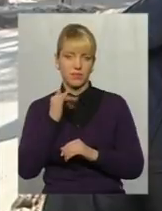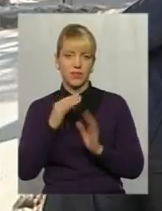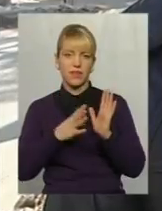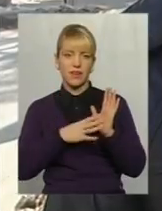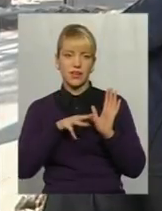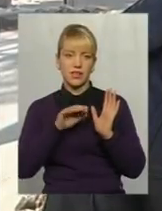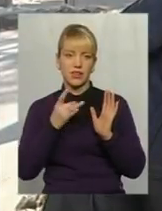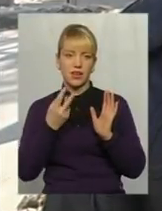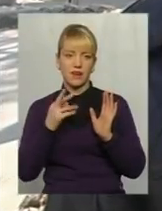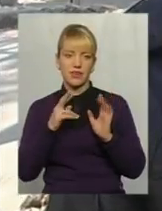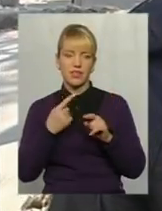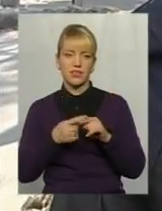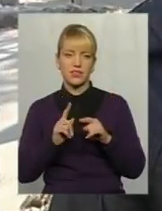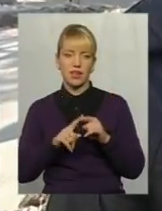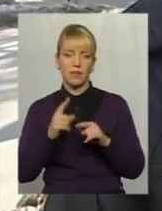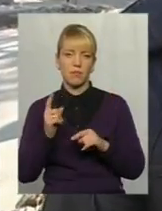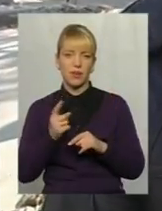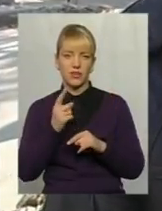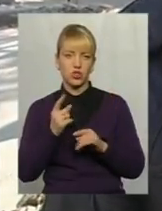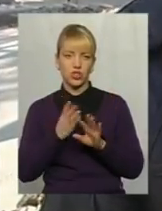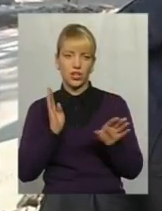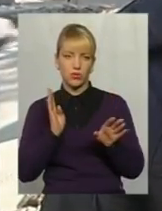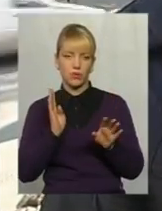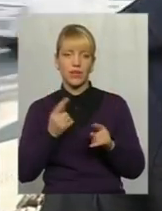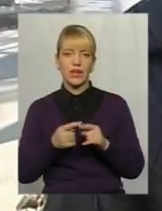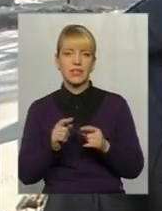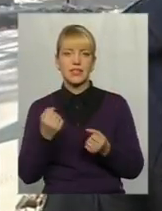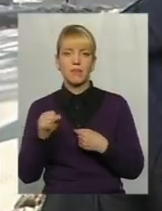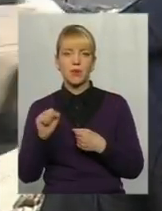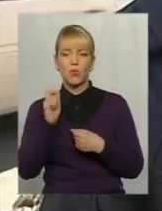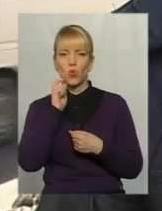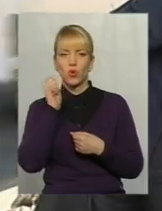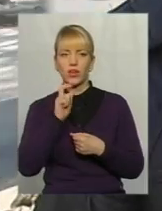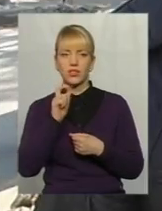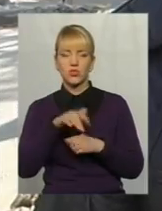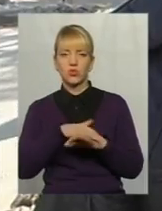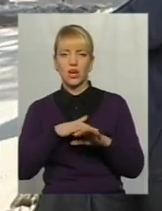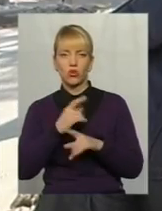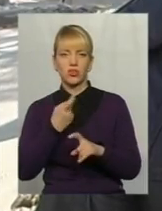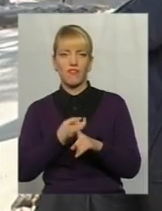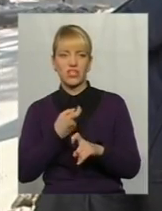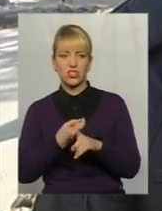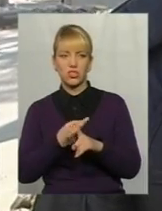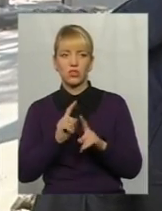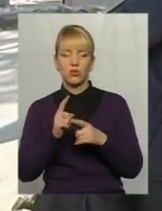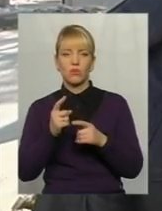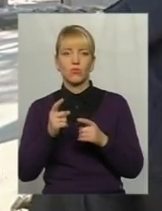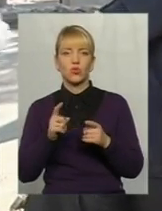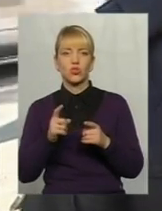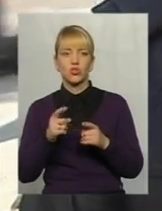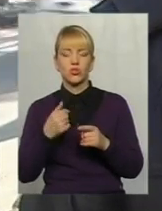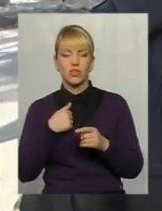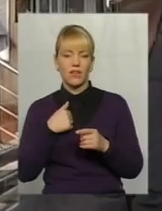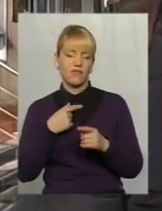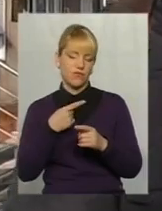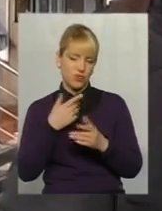травня – це першу чергу перемога українського народу над фашизмом, тому що я ставлюся негативно